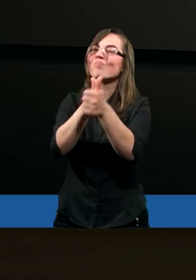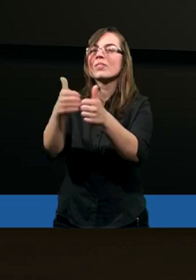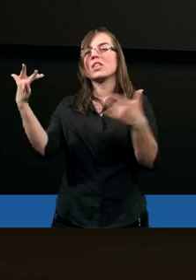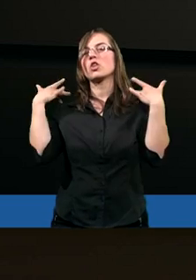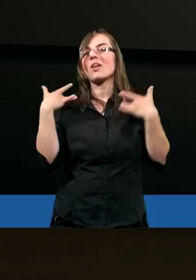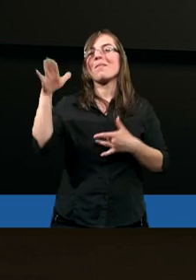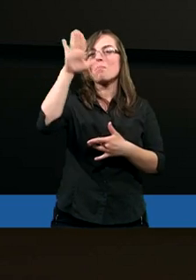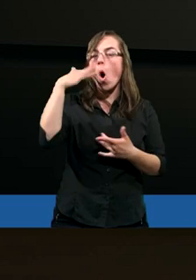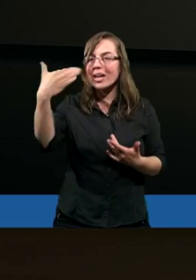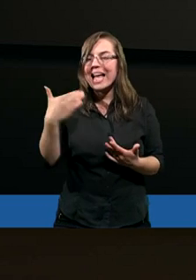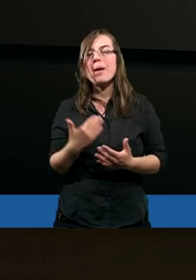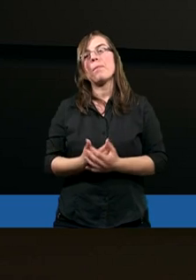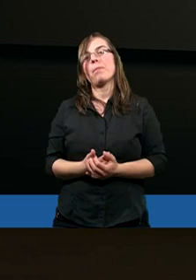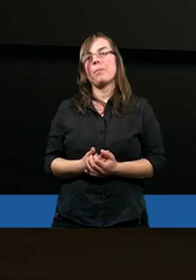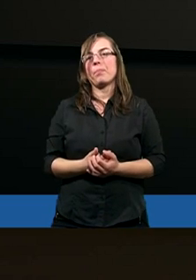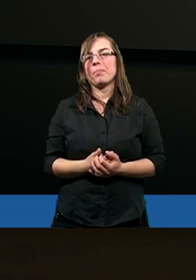żyjesz?